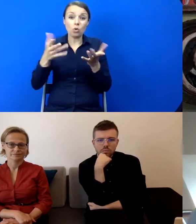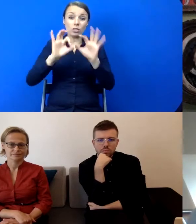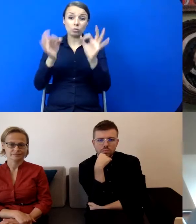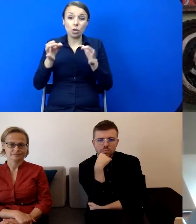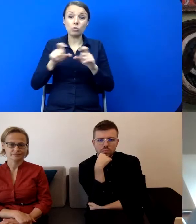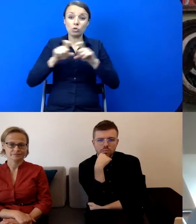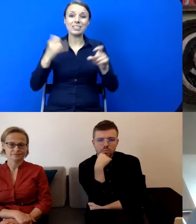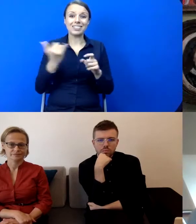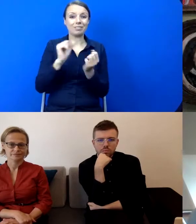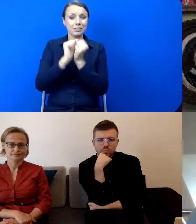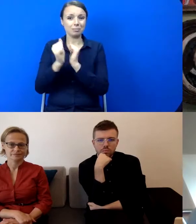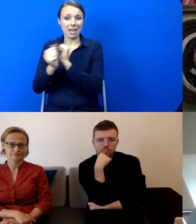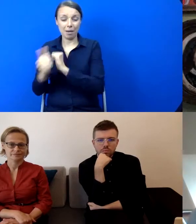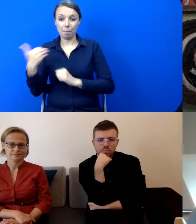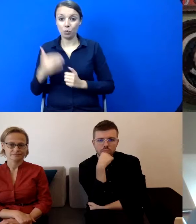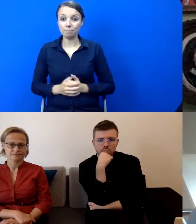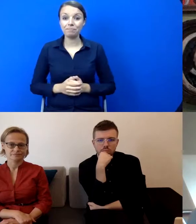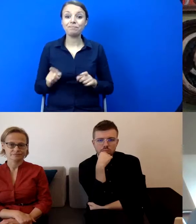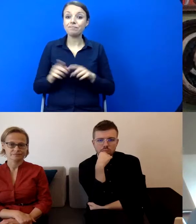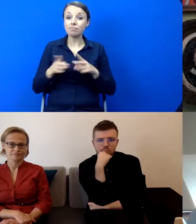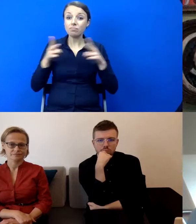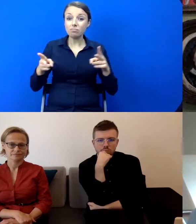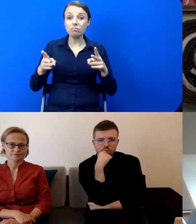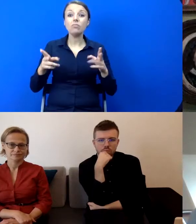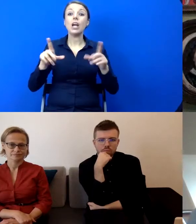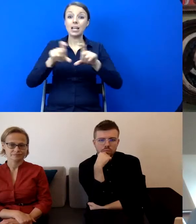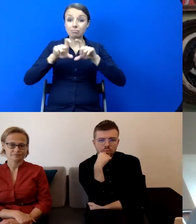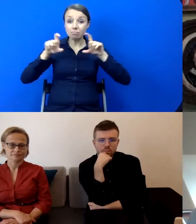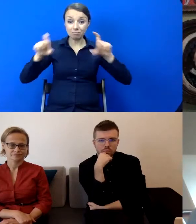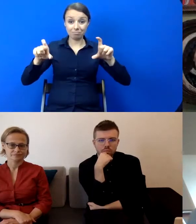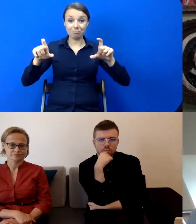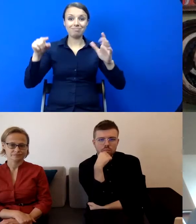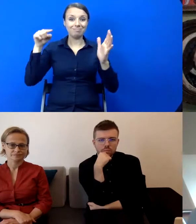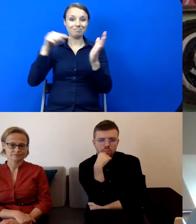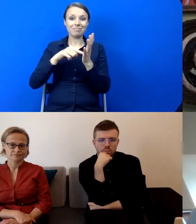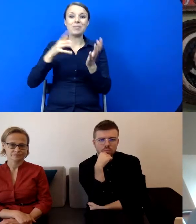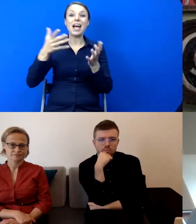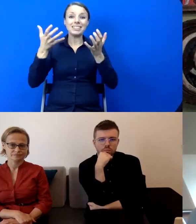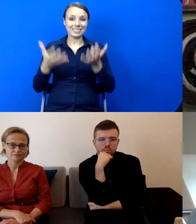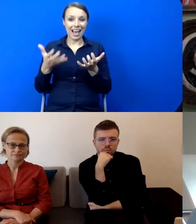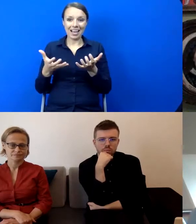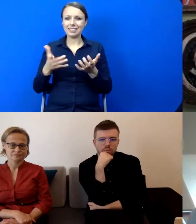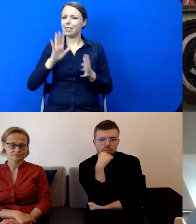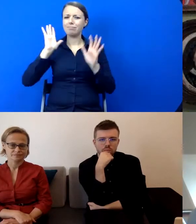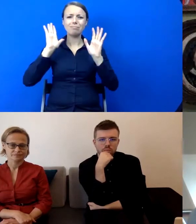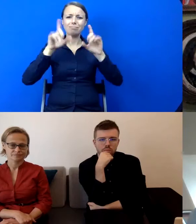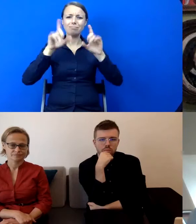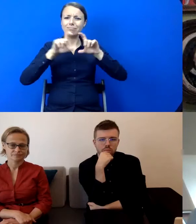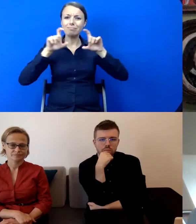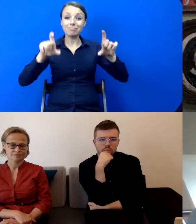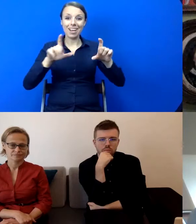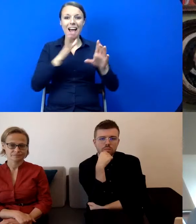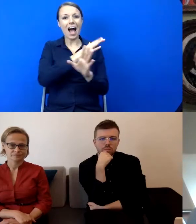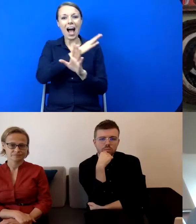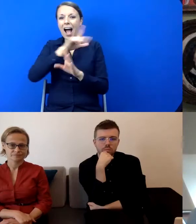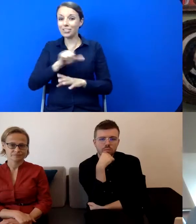Na przełomie wieków powstał gmach Zachęty. Ten gmach, w którym po dziś dzień Zachęta działa